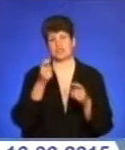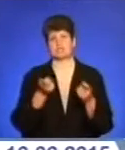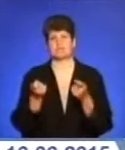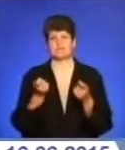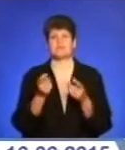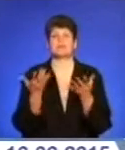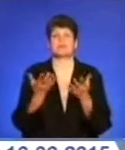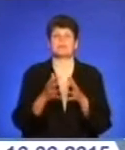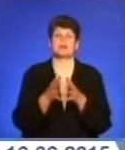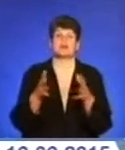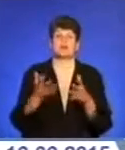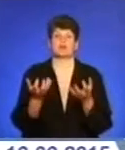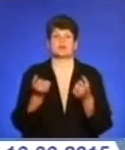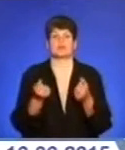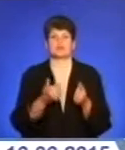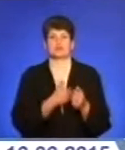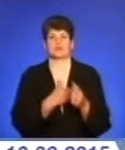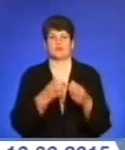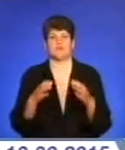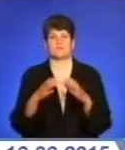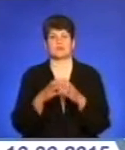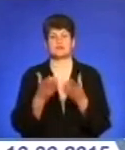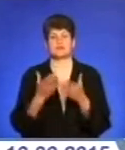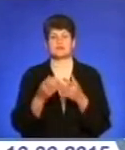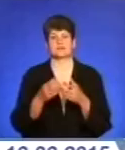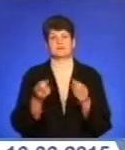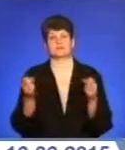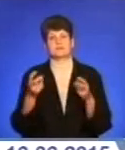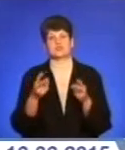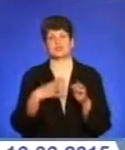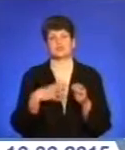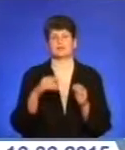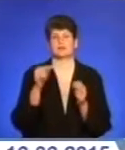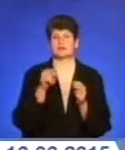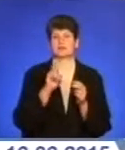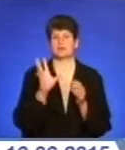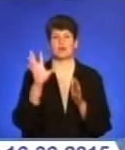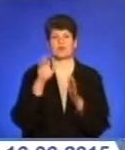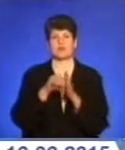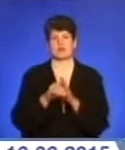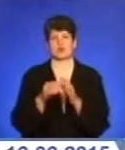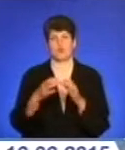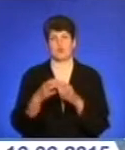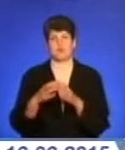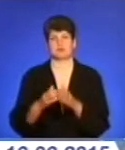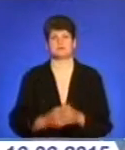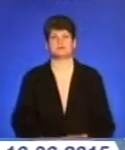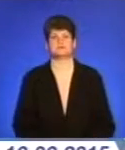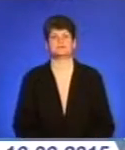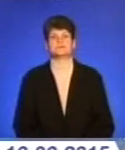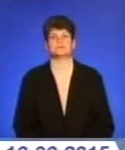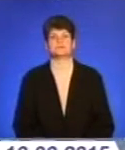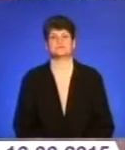Які переваги отримують громади після добровільного об'єднання і які ризики чекають на тих, хто не увійде до громад? Валентина Павлишин.